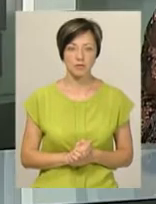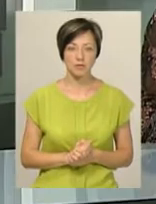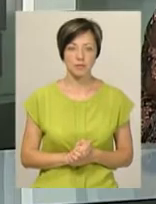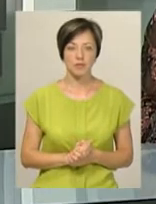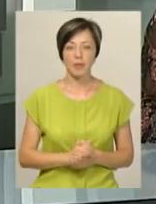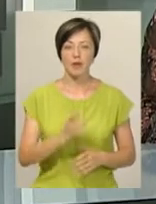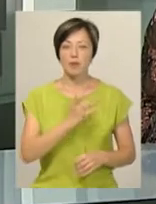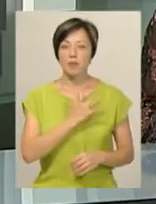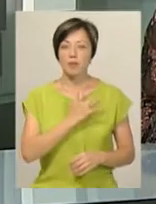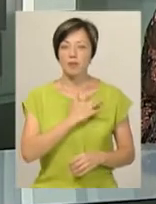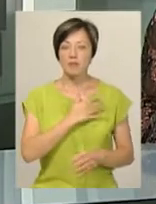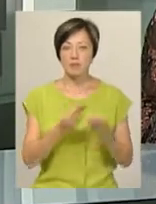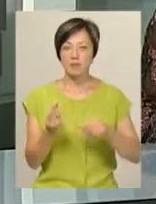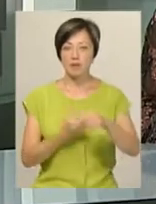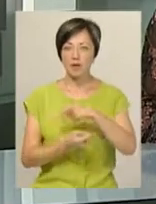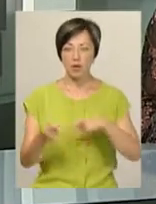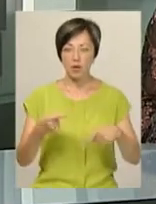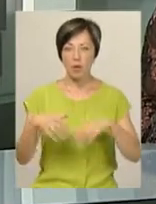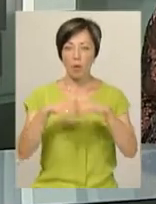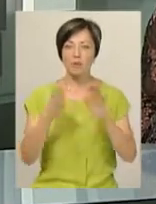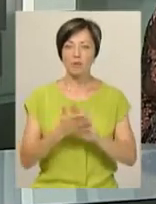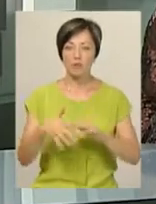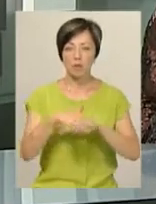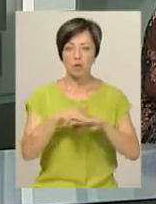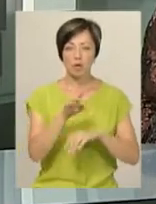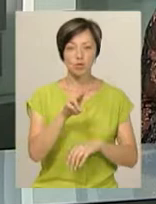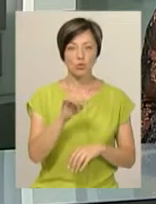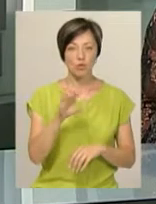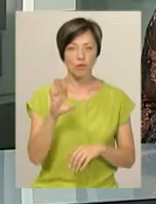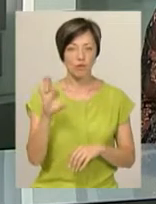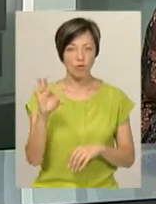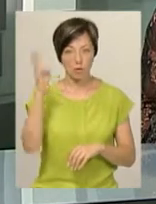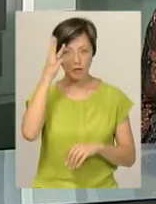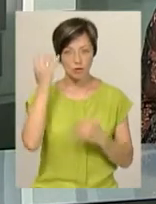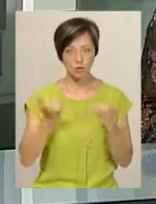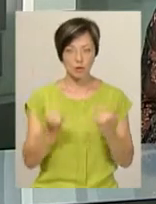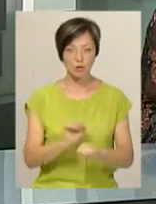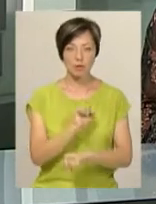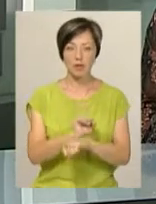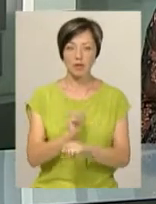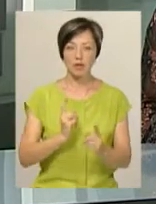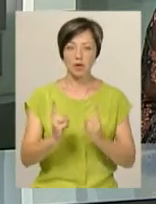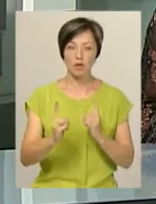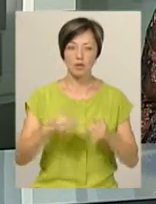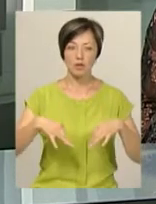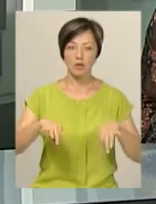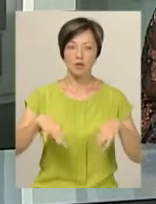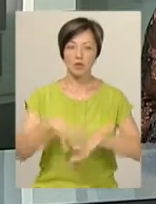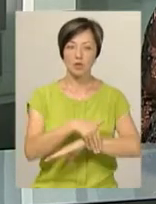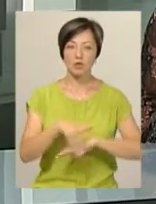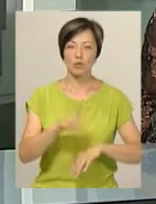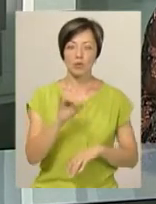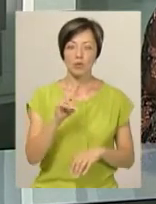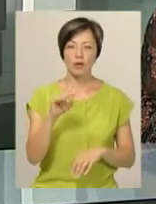Приватні підприємці гуртово-роздрібного ринку в мікрорайоні Дубове, що у Хмельницькому сьогодні перекрили рух транспорту на вулиці Купліна.